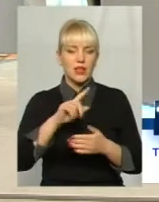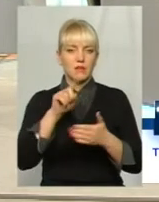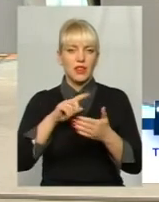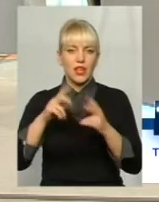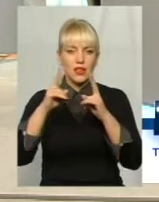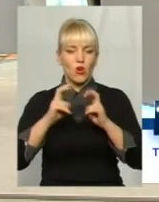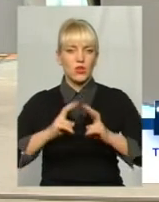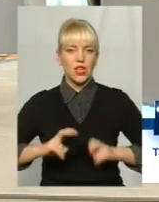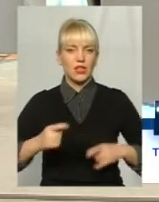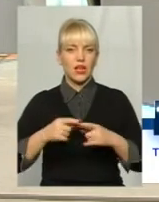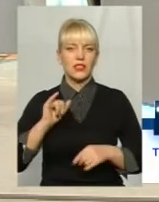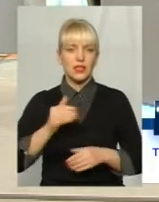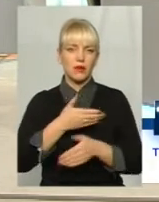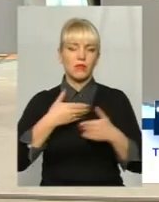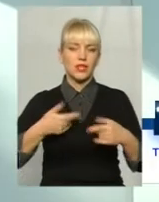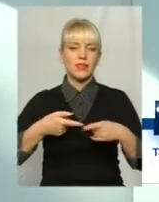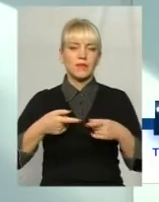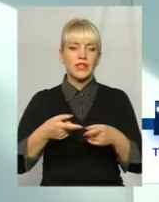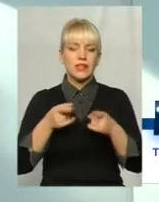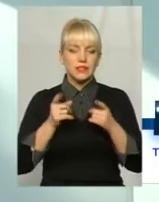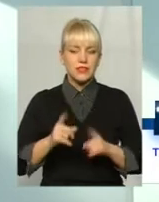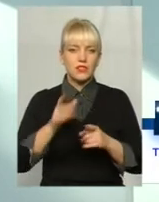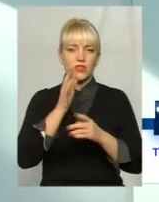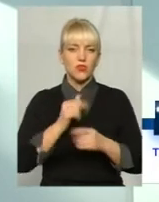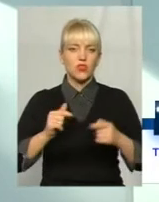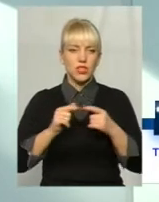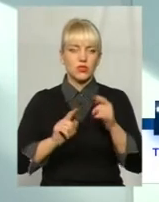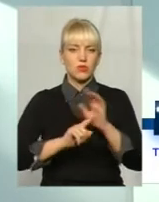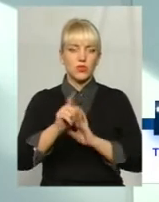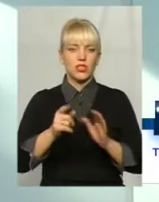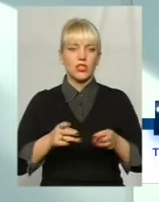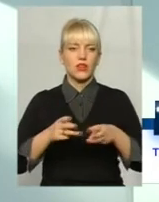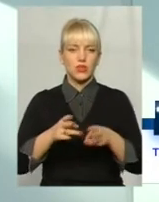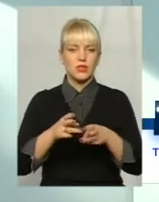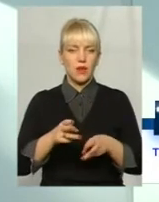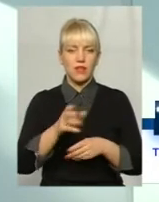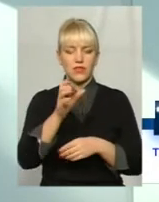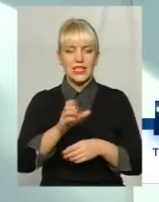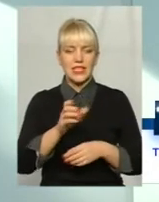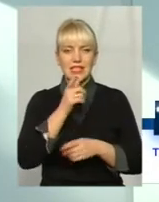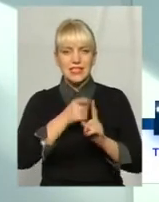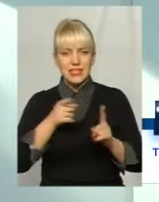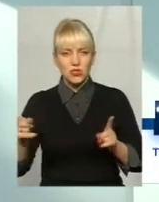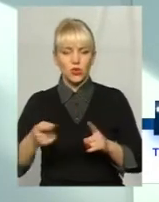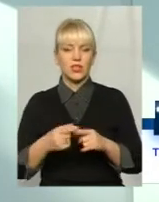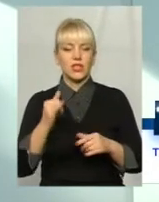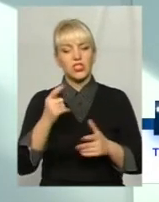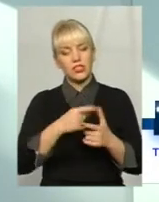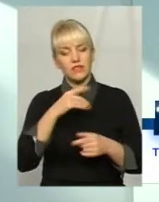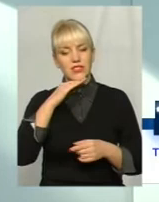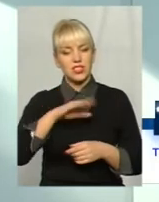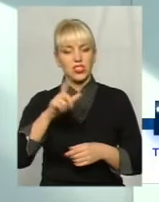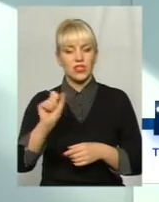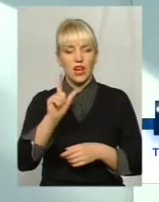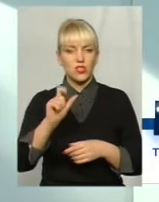підготовки. І ми дійсно своєчасно розпочали опальний сезон. І чи вистачить газу нам на